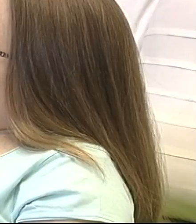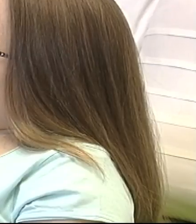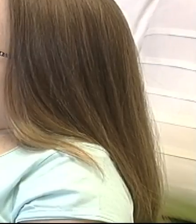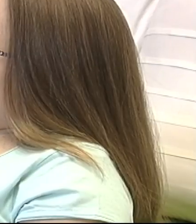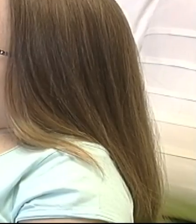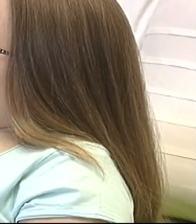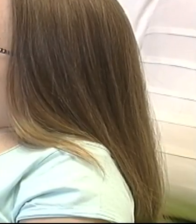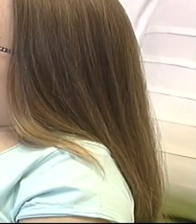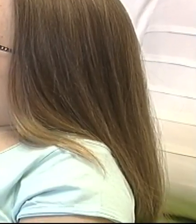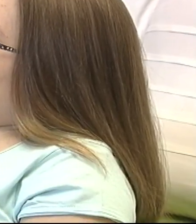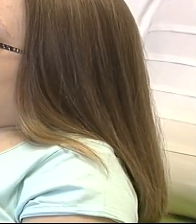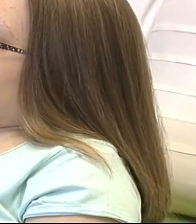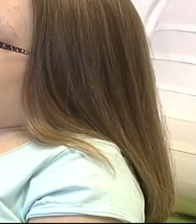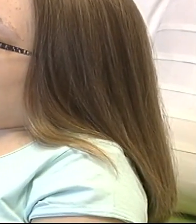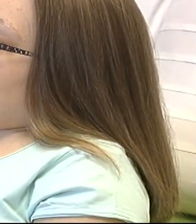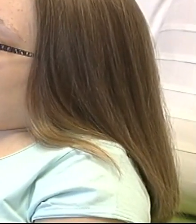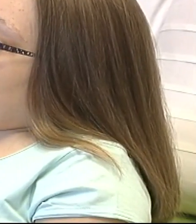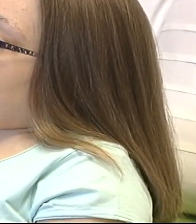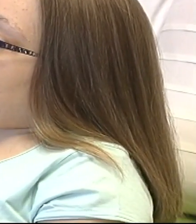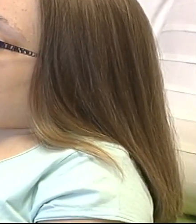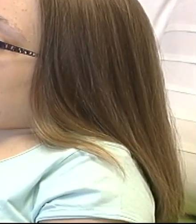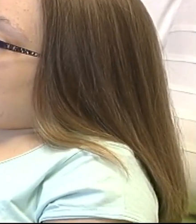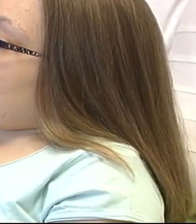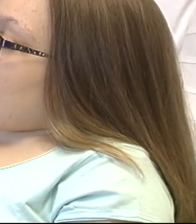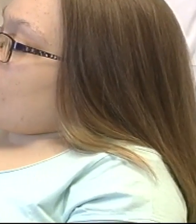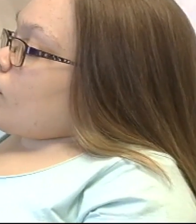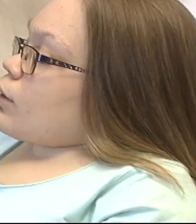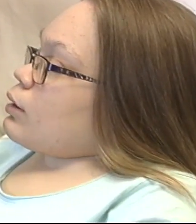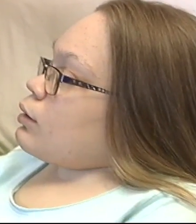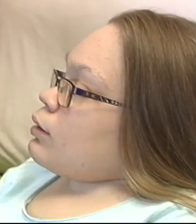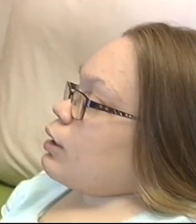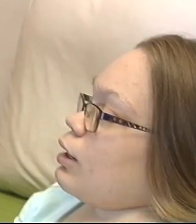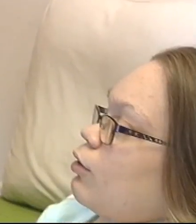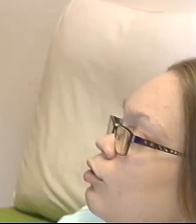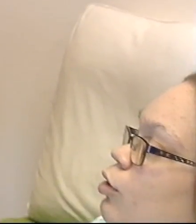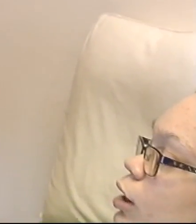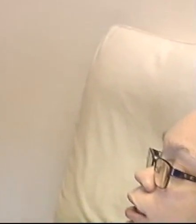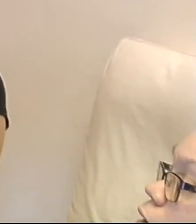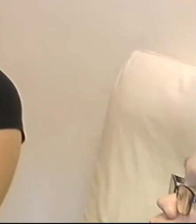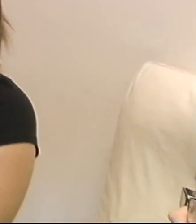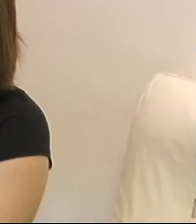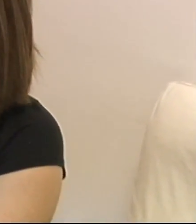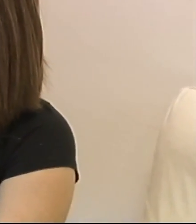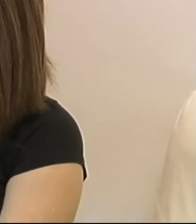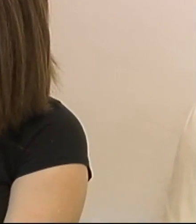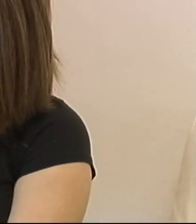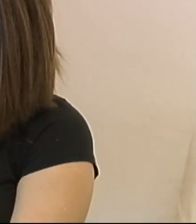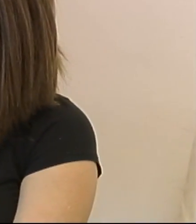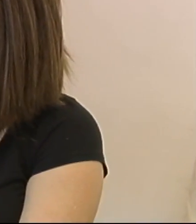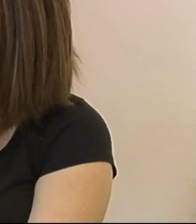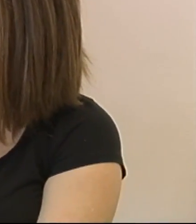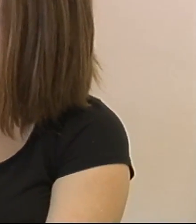konja da prodamo hajde jano hajde dušo